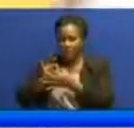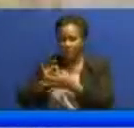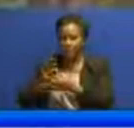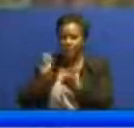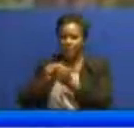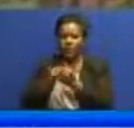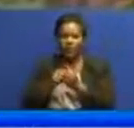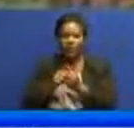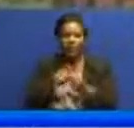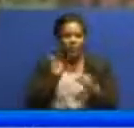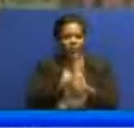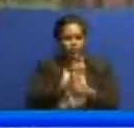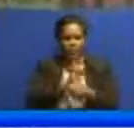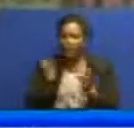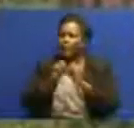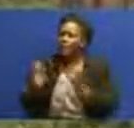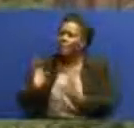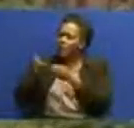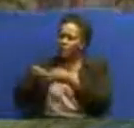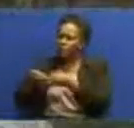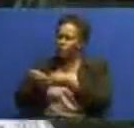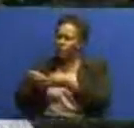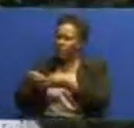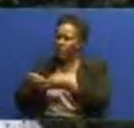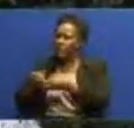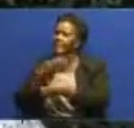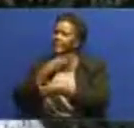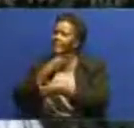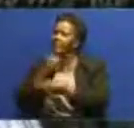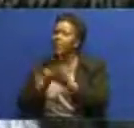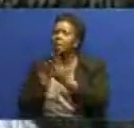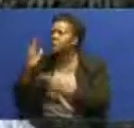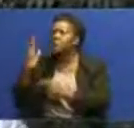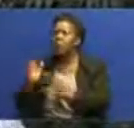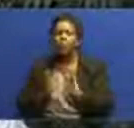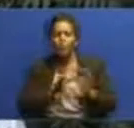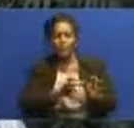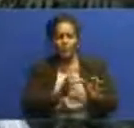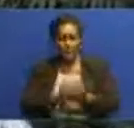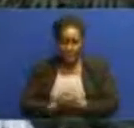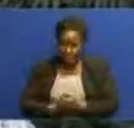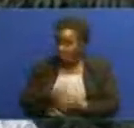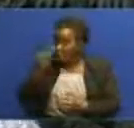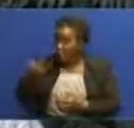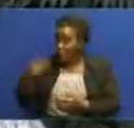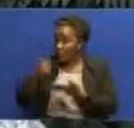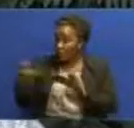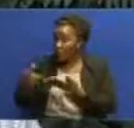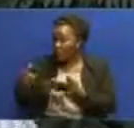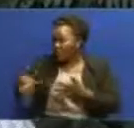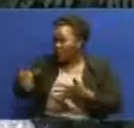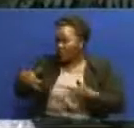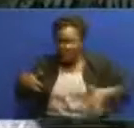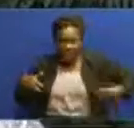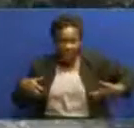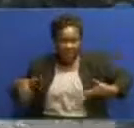wepo kikundi hiki unawakatisha tamawekezaji wazawa hao watu ambao wanajihita manyani si watu ambao